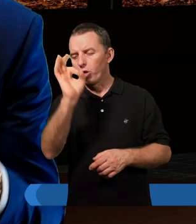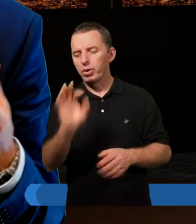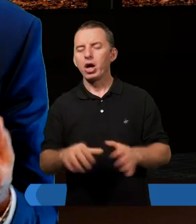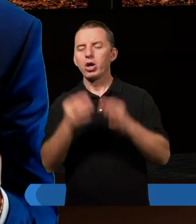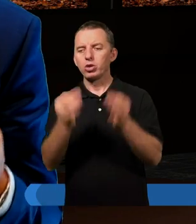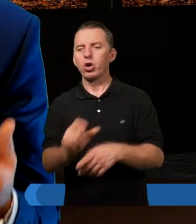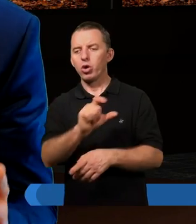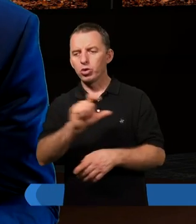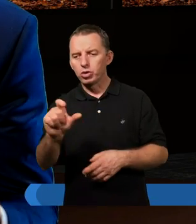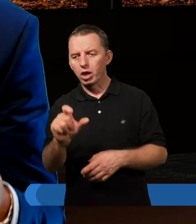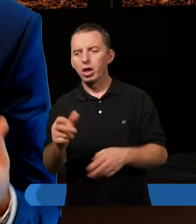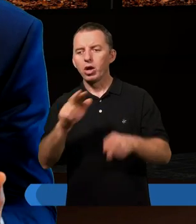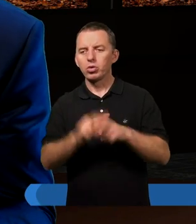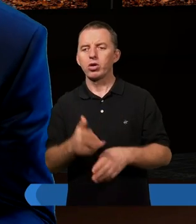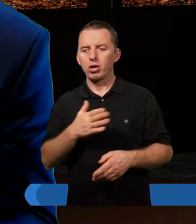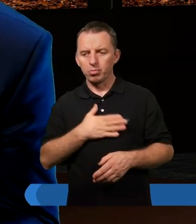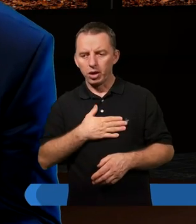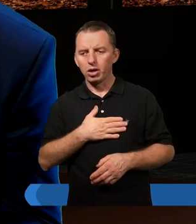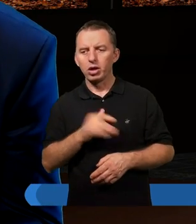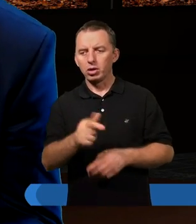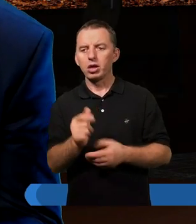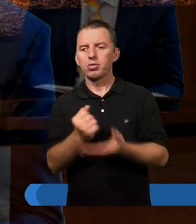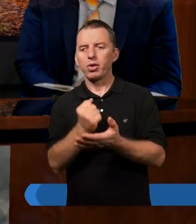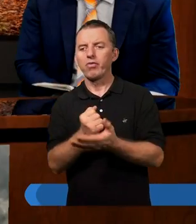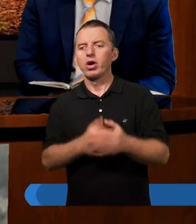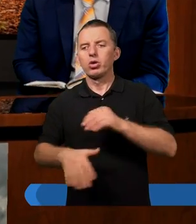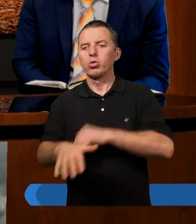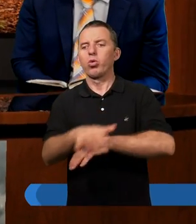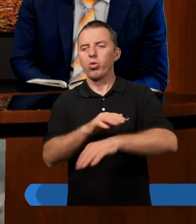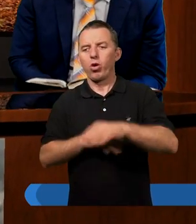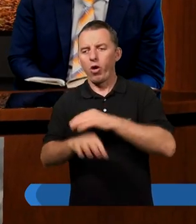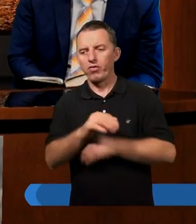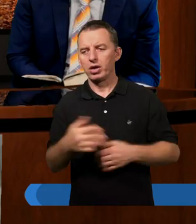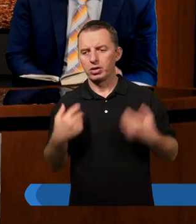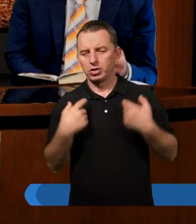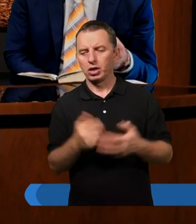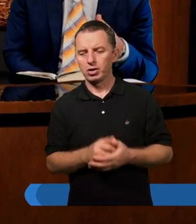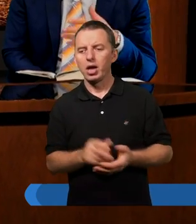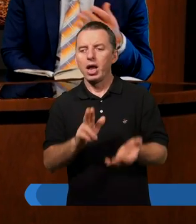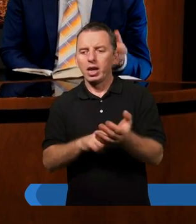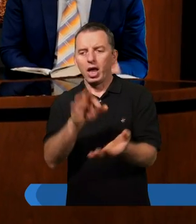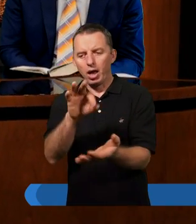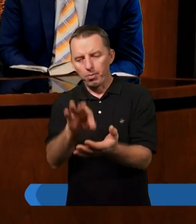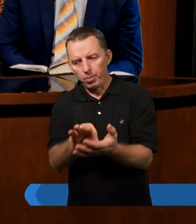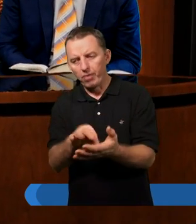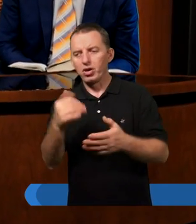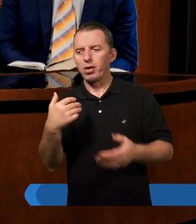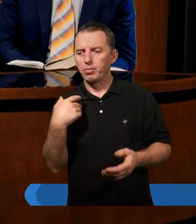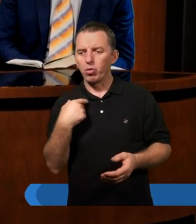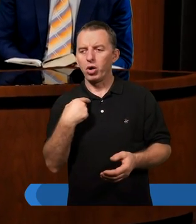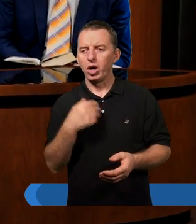zabrać do tych, którzy mają tylko te dobra dochowe w takim sensie. Więc na pewno był to zbór